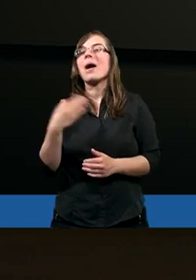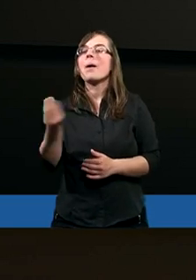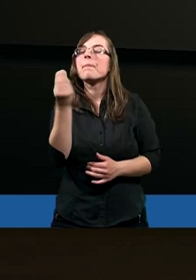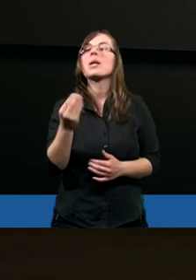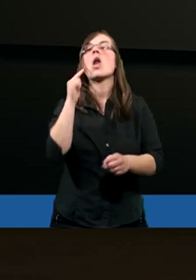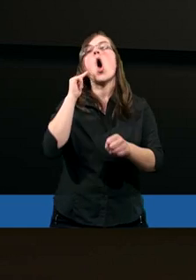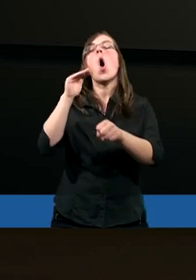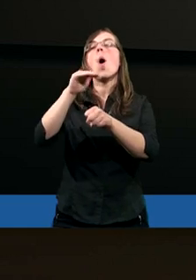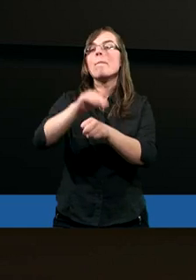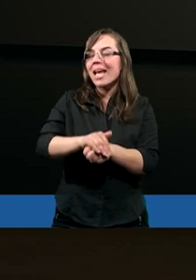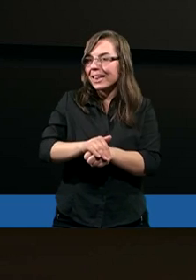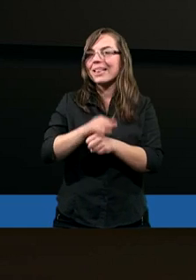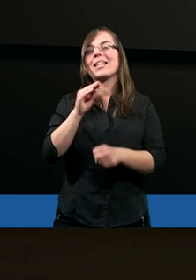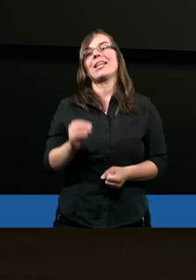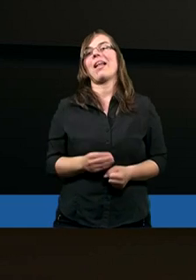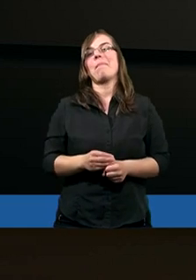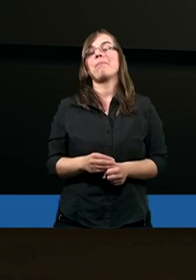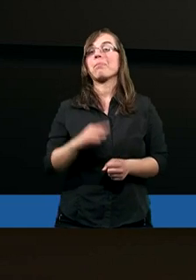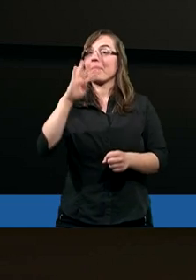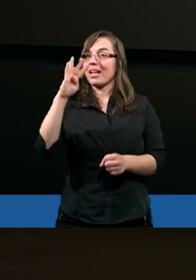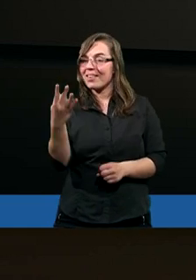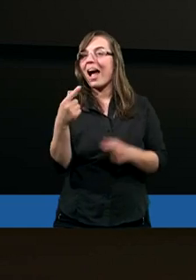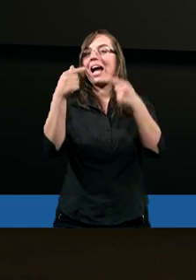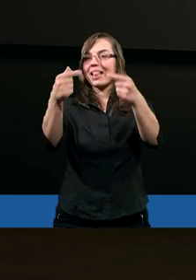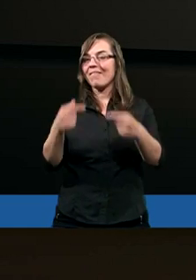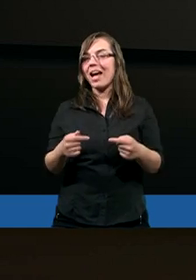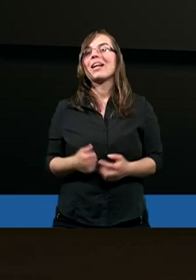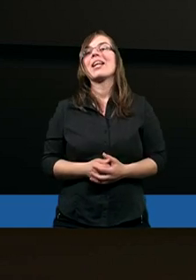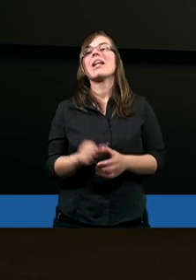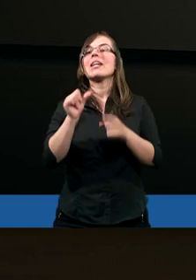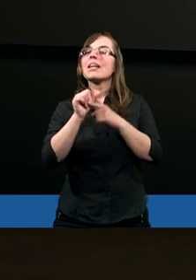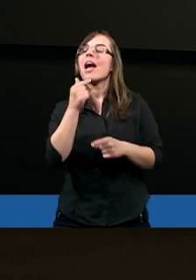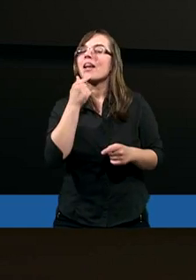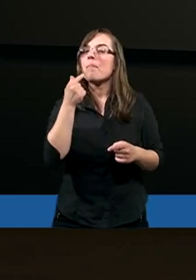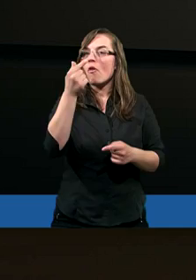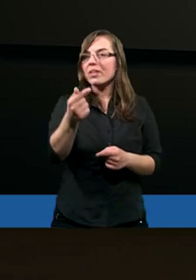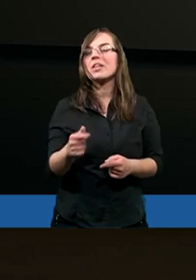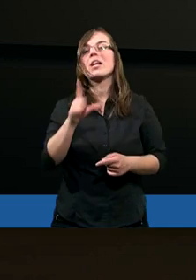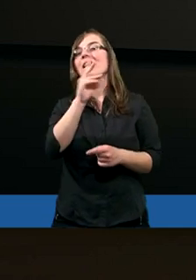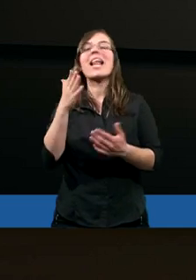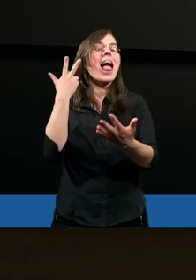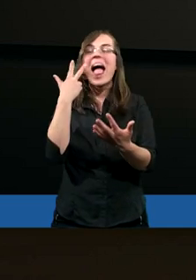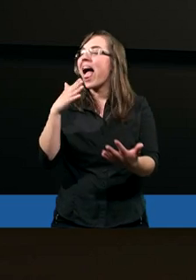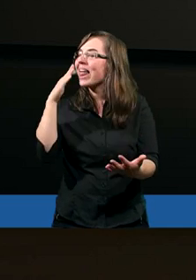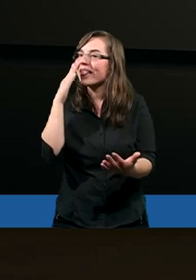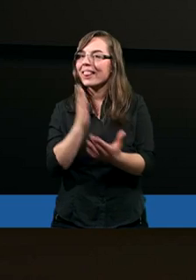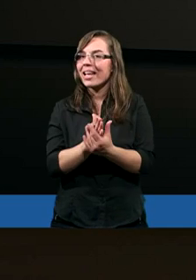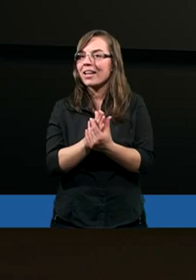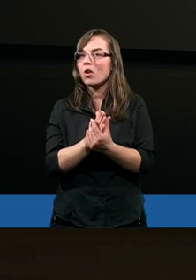obietnice. W czwartym wersecie jest powiedziane, że nie tylko